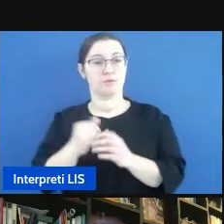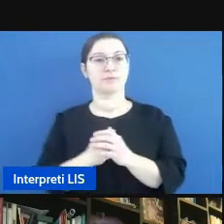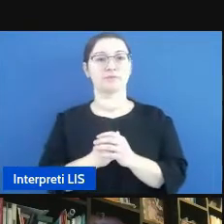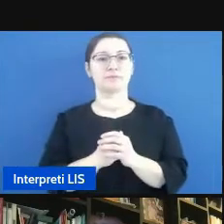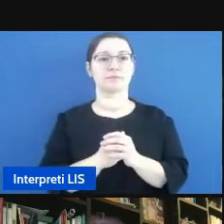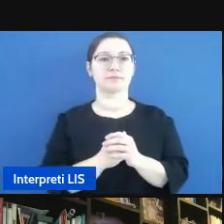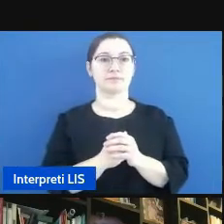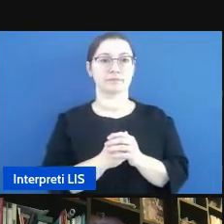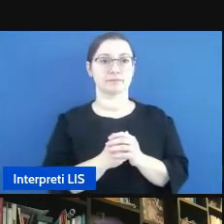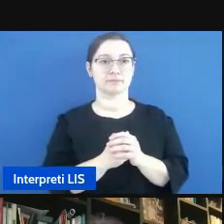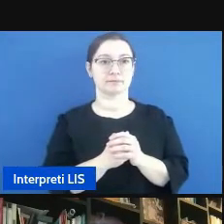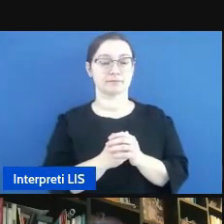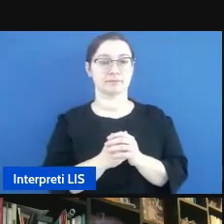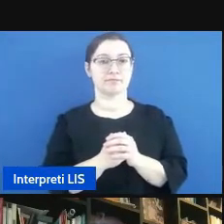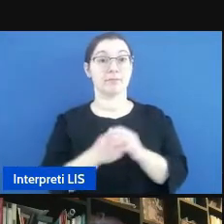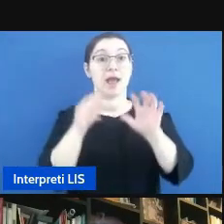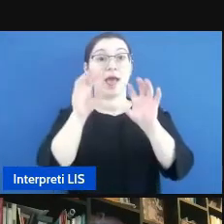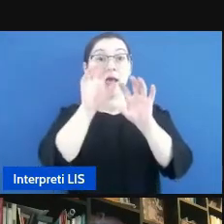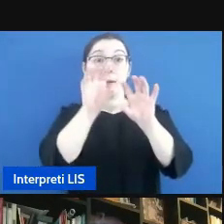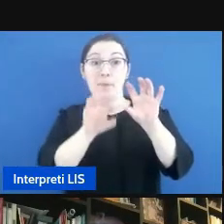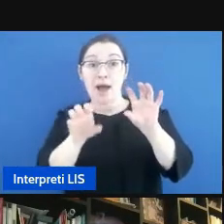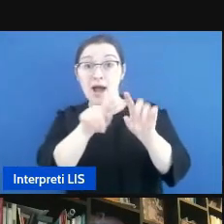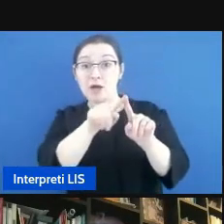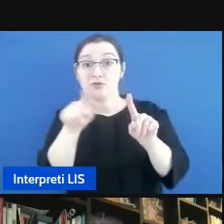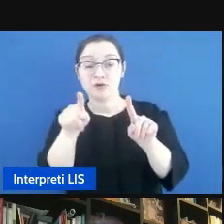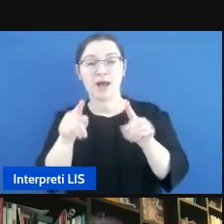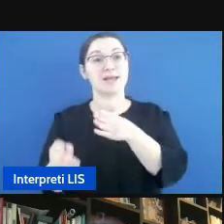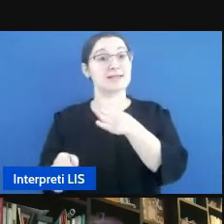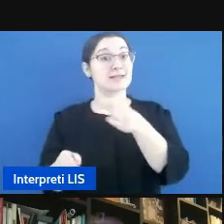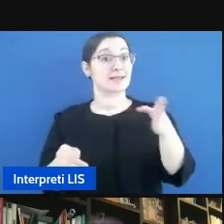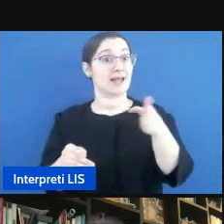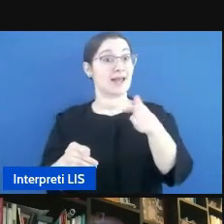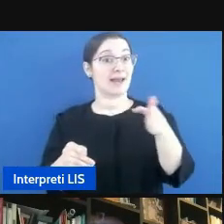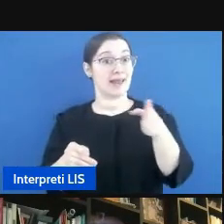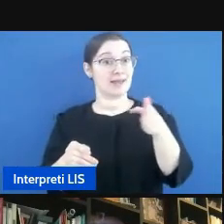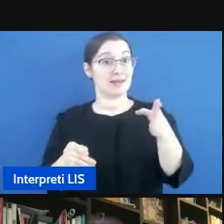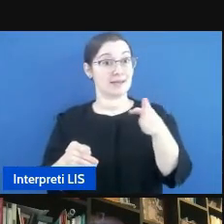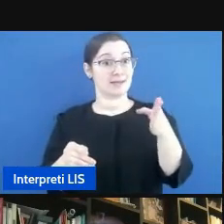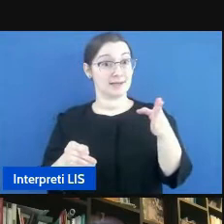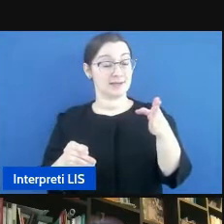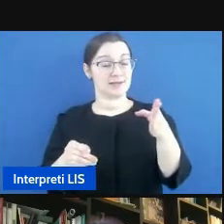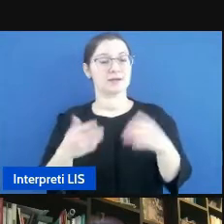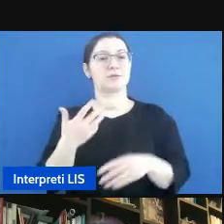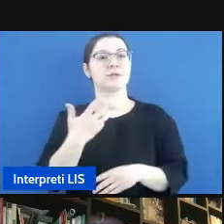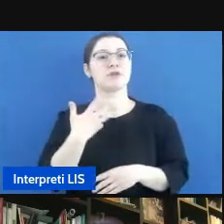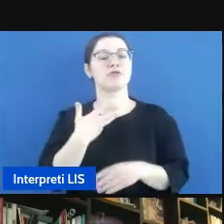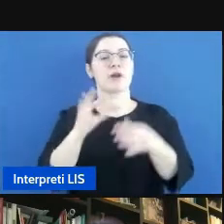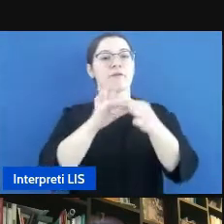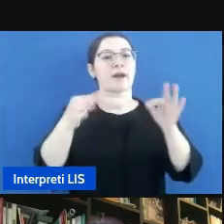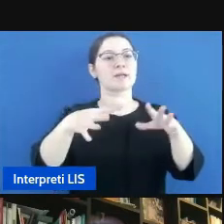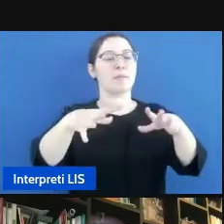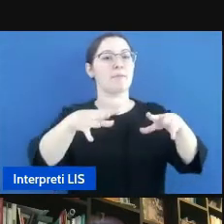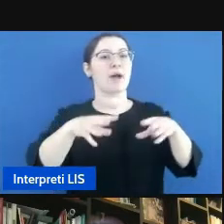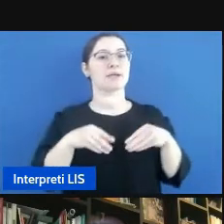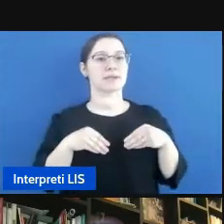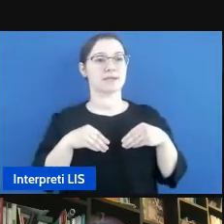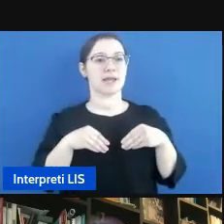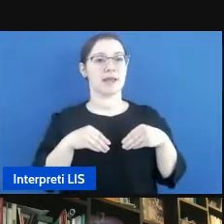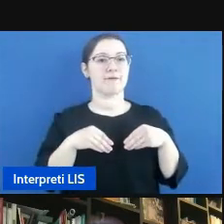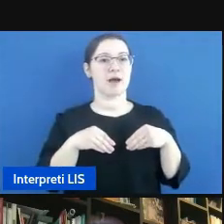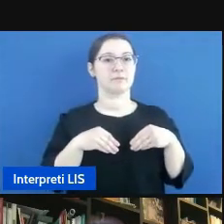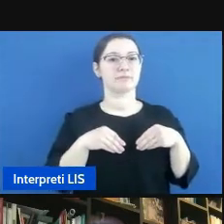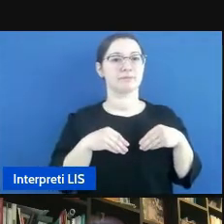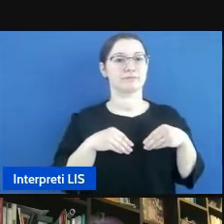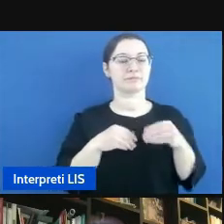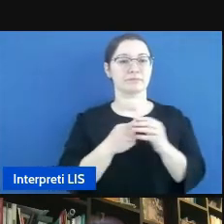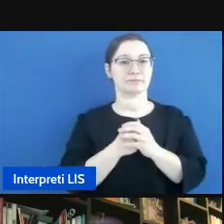Nell'immagine a sinistra viene testata una frase passiva ma in questo caso